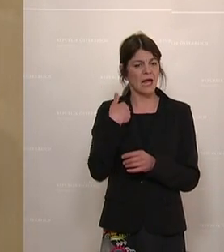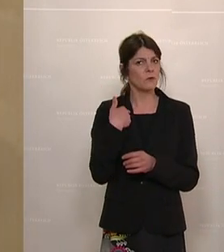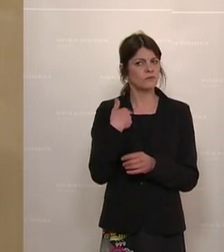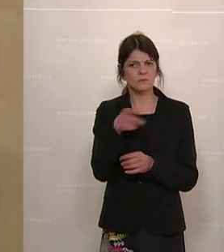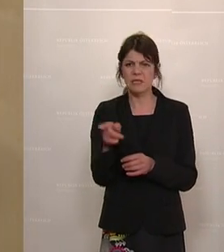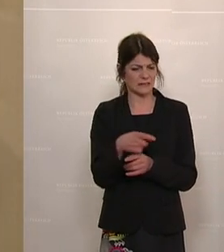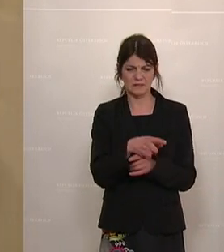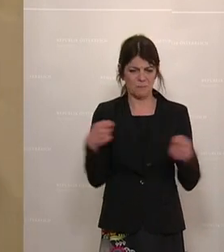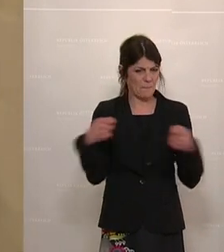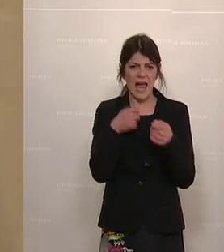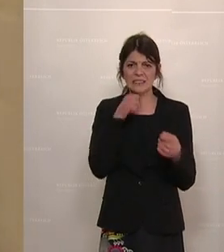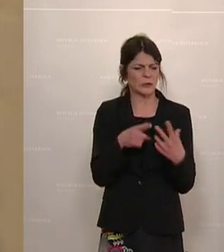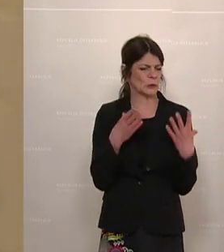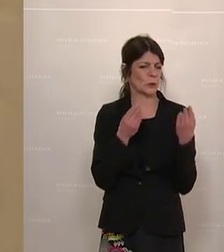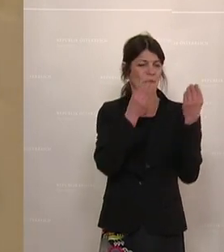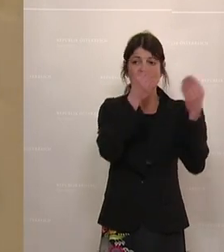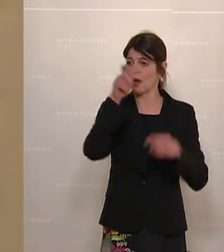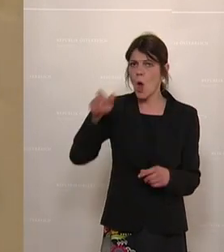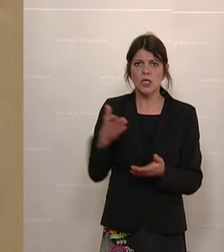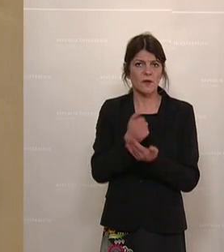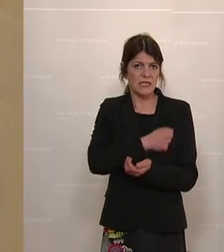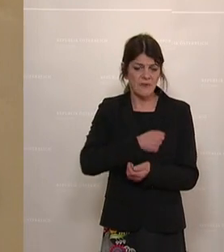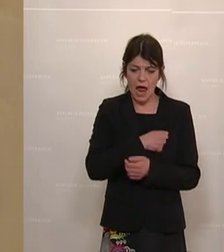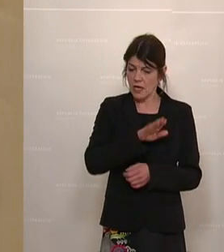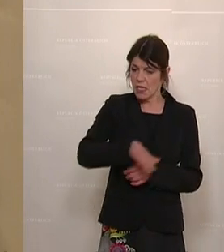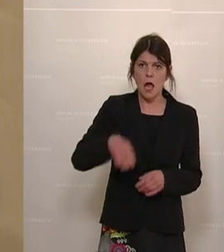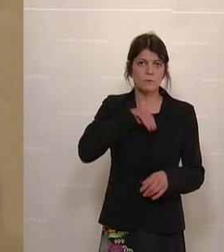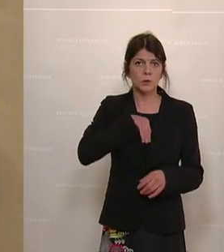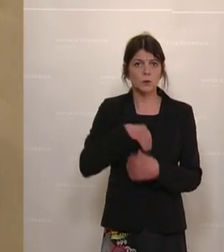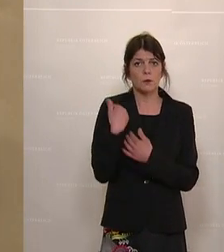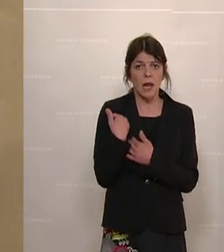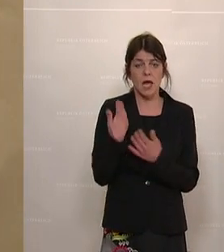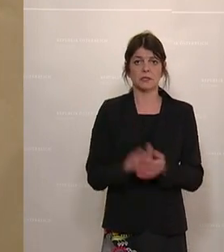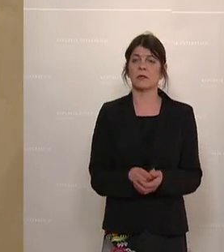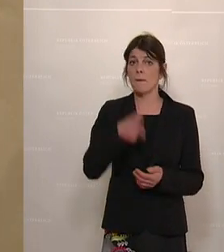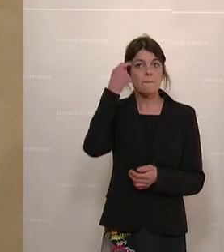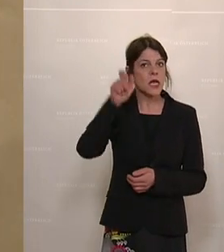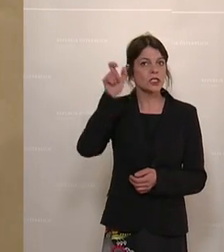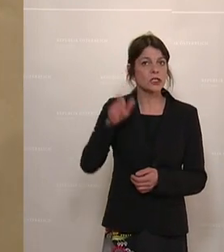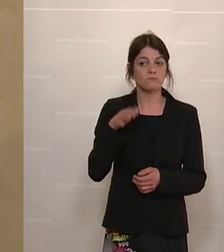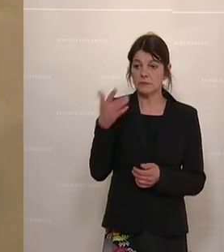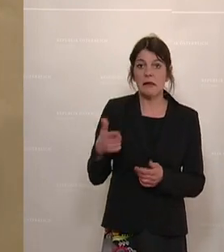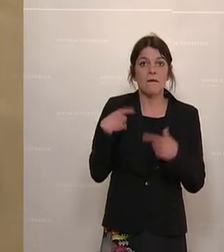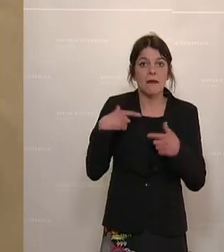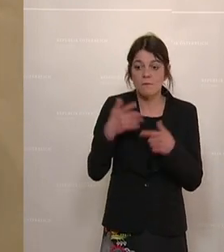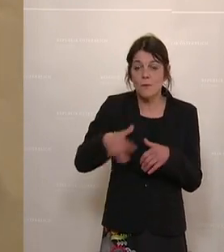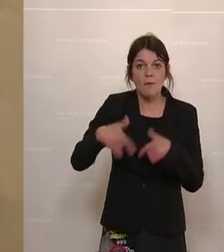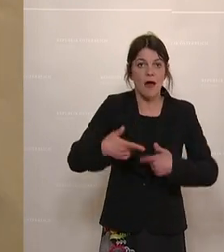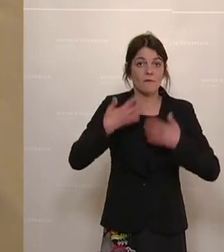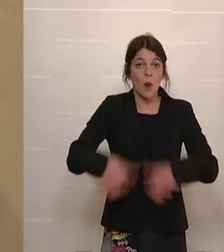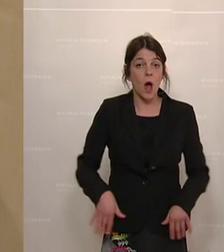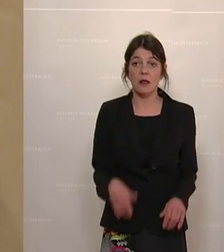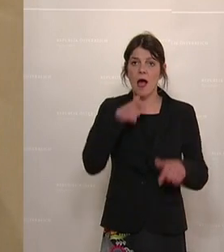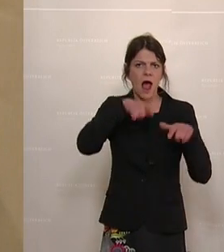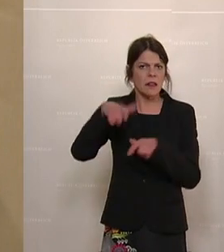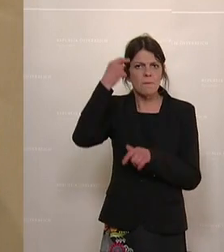verhältnismäßig agieren, die verzweifelt sind, Kinder, die psychisch belastet sind, Menschen, die ihre Existenz verlieren, alte Menschen, die